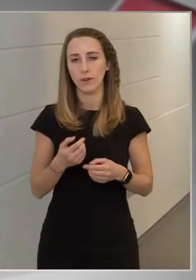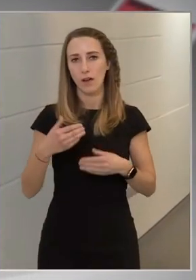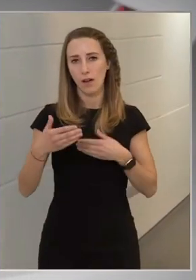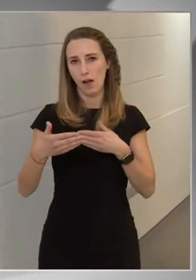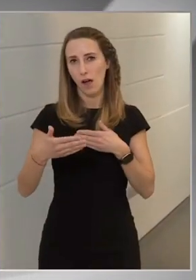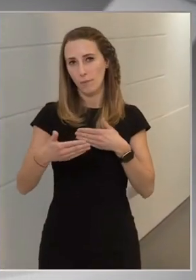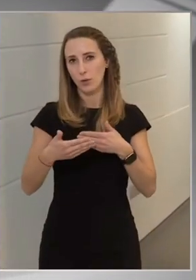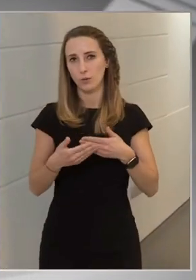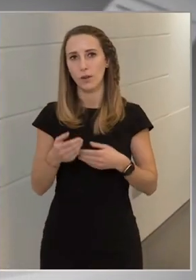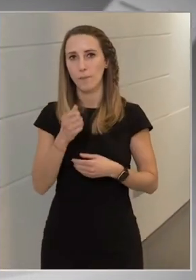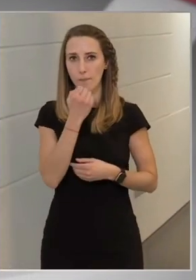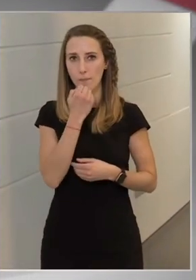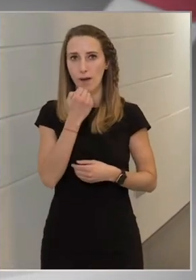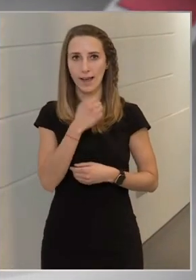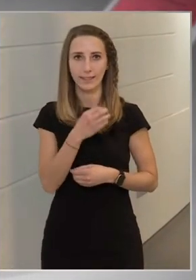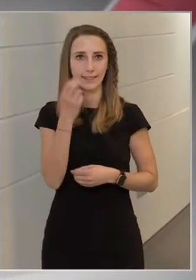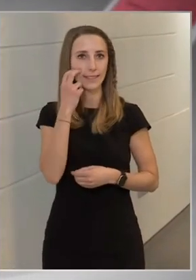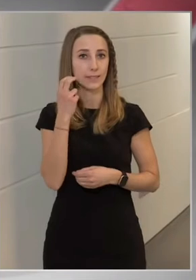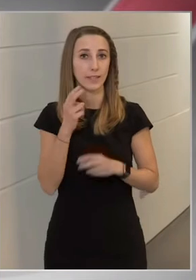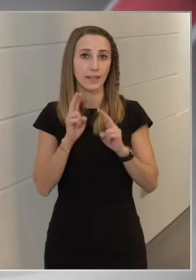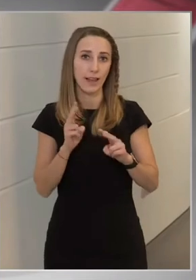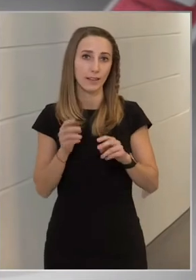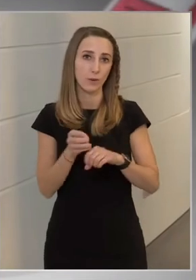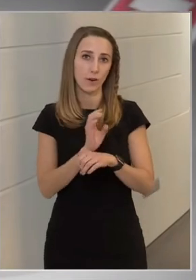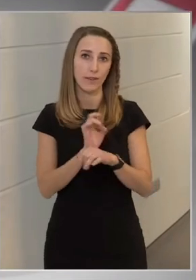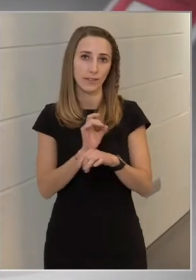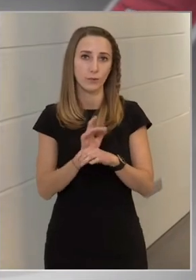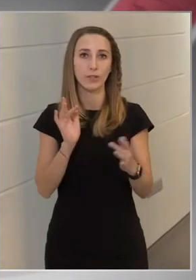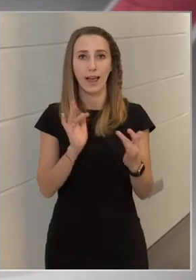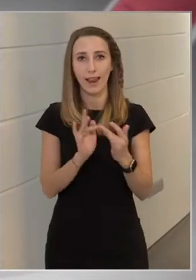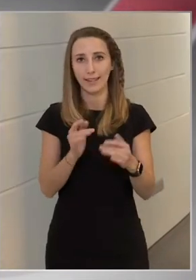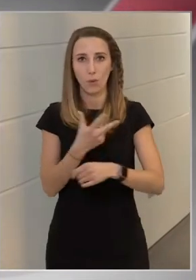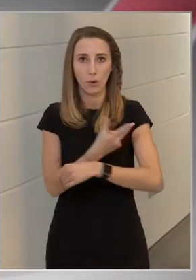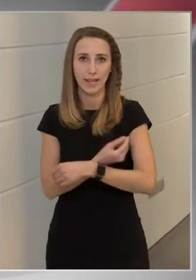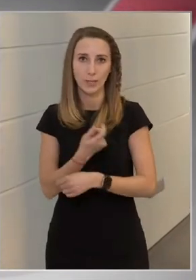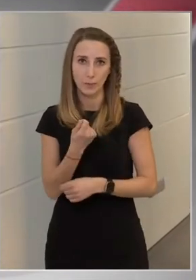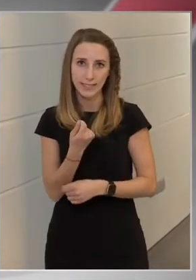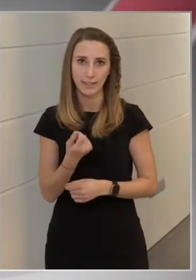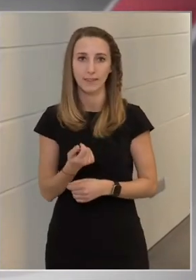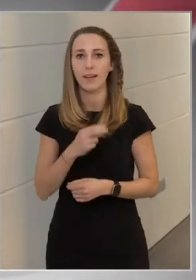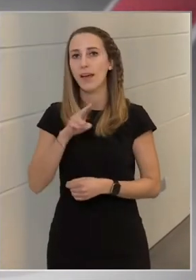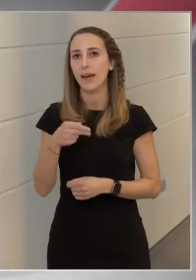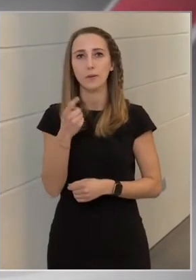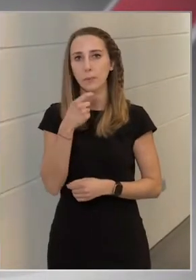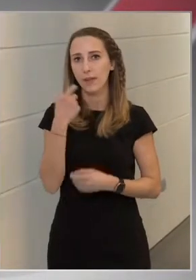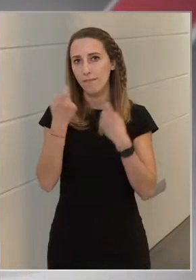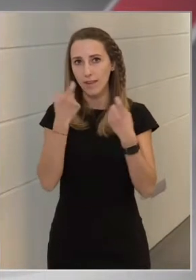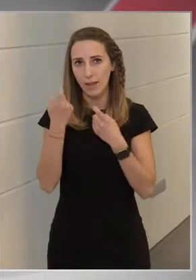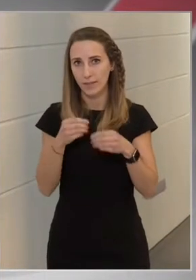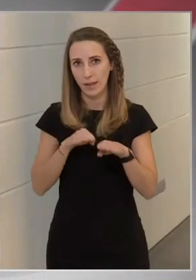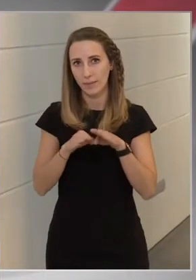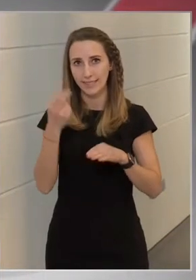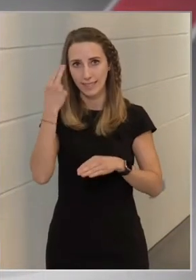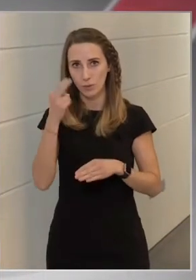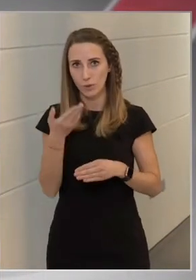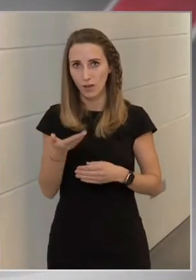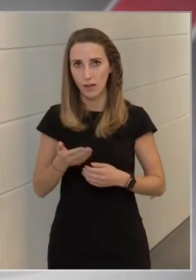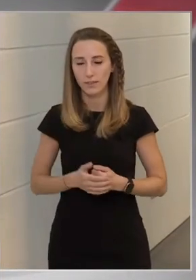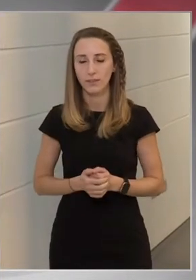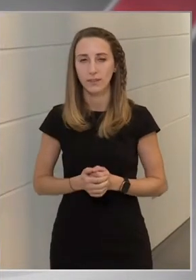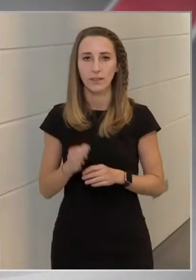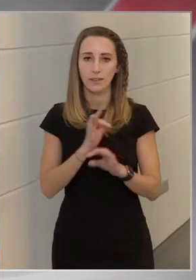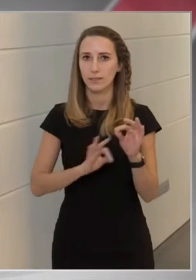lehet adni koronavírus elleni oltást Magyarországon pénzért. Erről mi miniszter úr véleménye? Ez